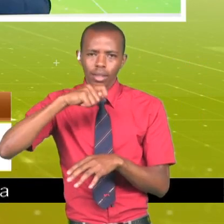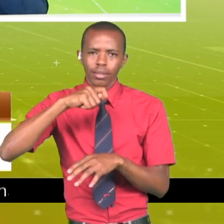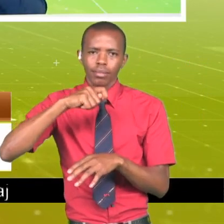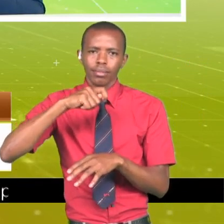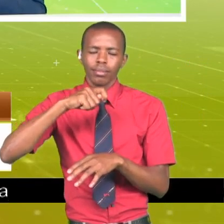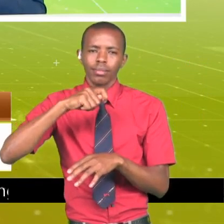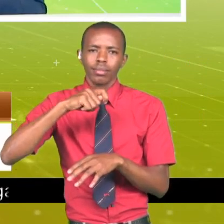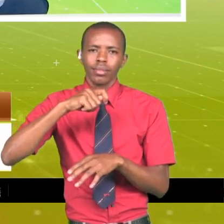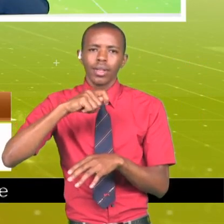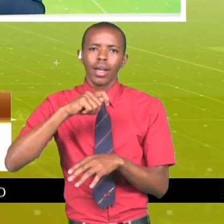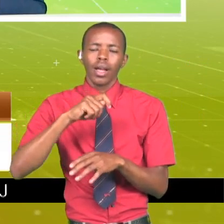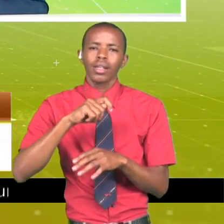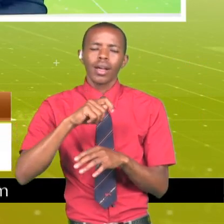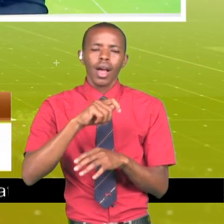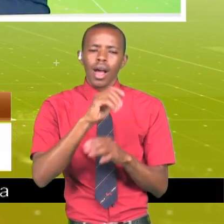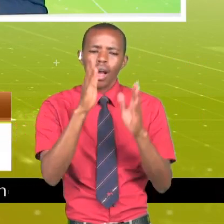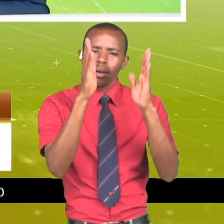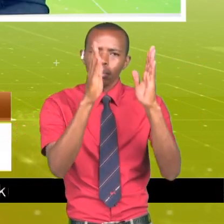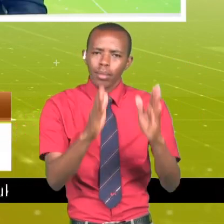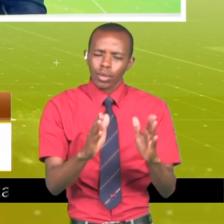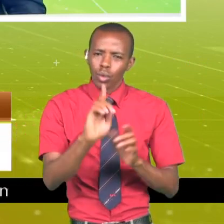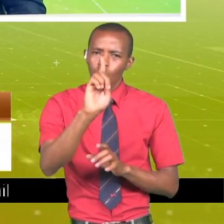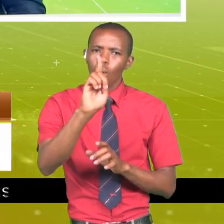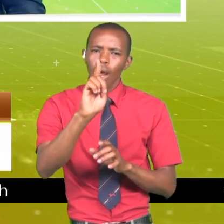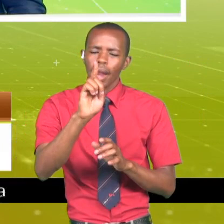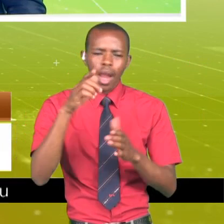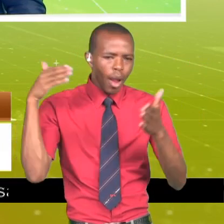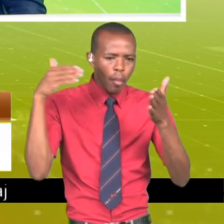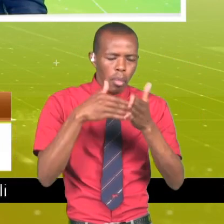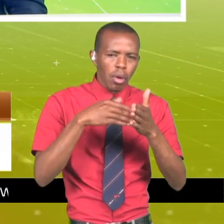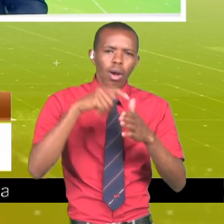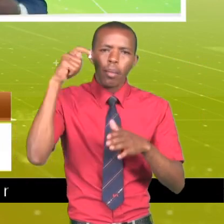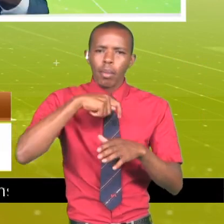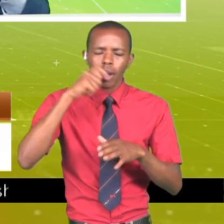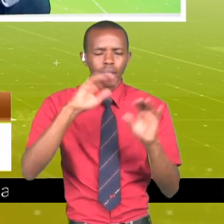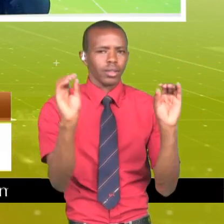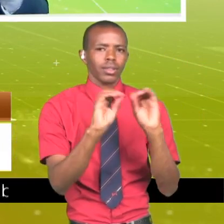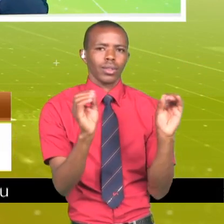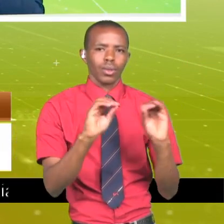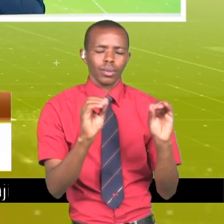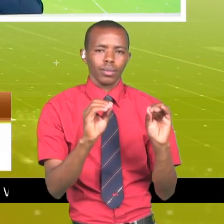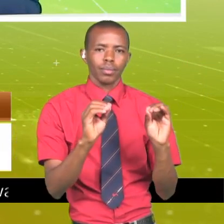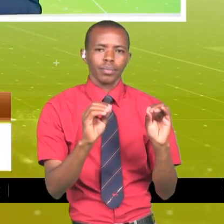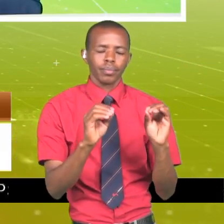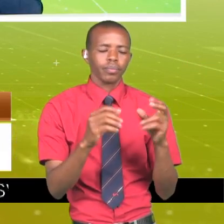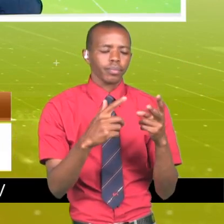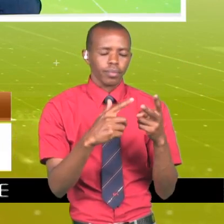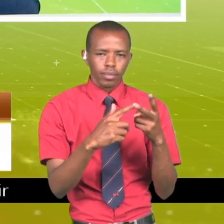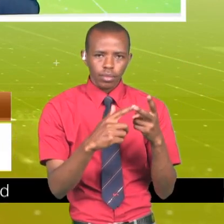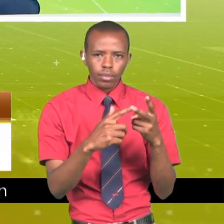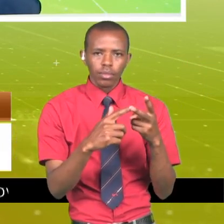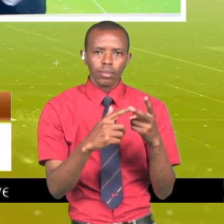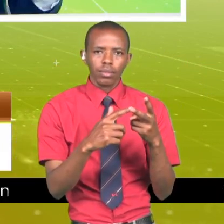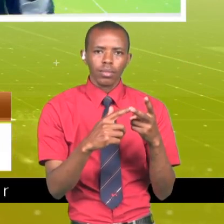ya kuamba hakuna mtu hata mmoja anafaa kupingana na miraha. Na pia katika iyo